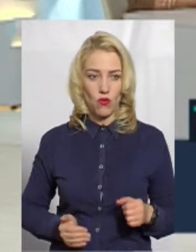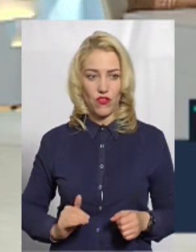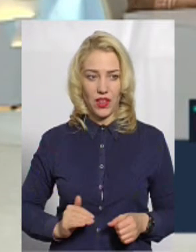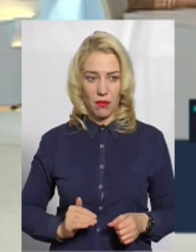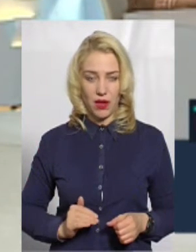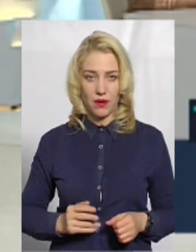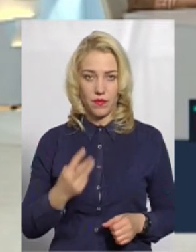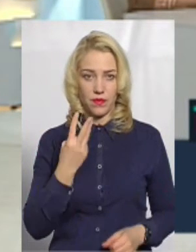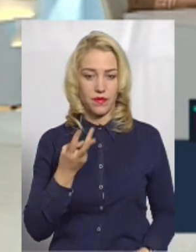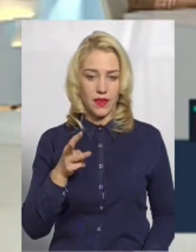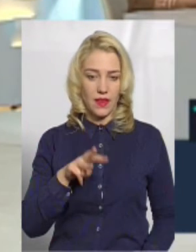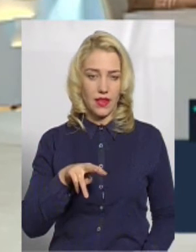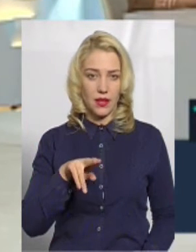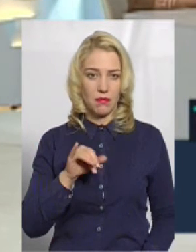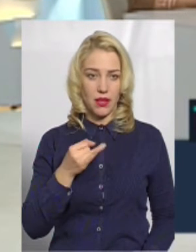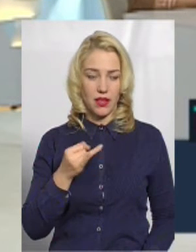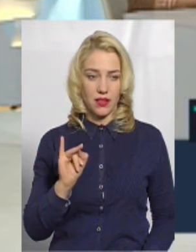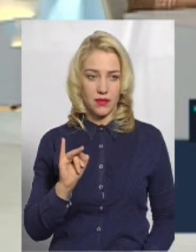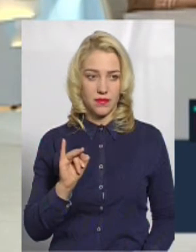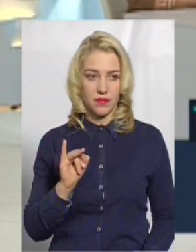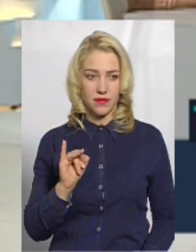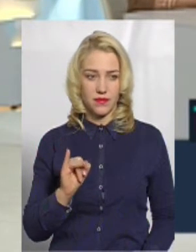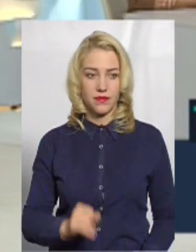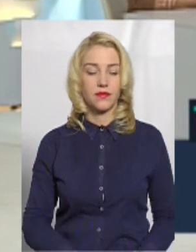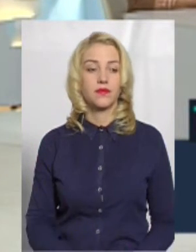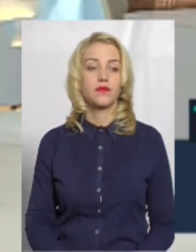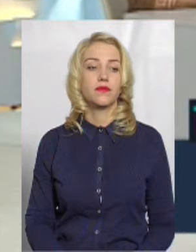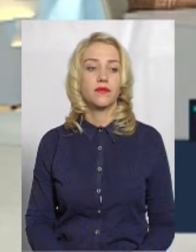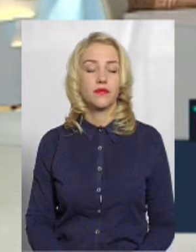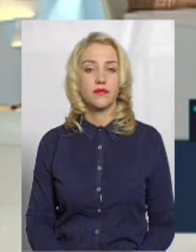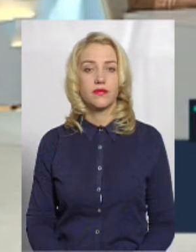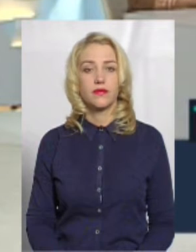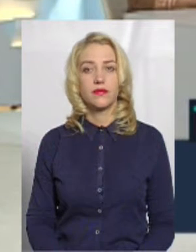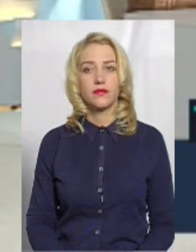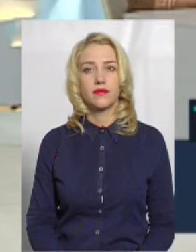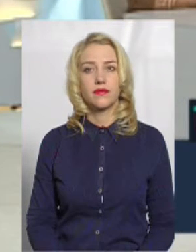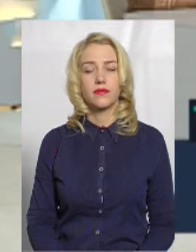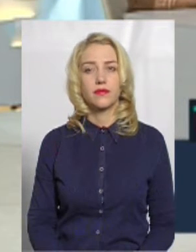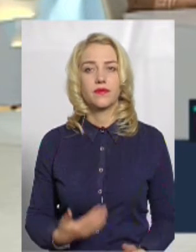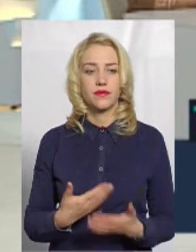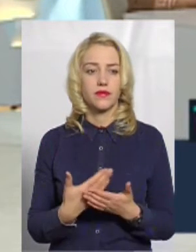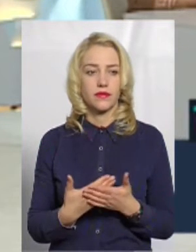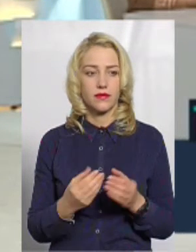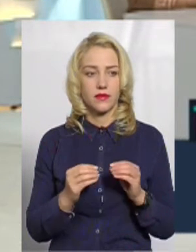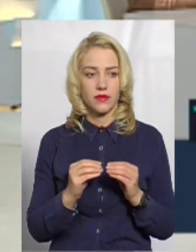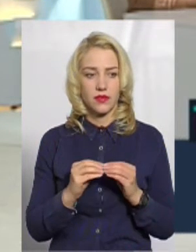Три паї. Три паї. Так. Це майже 10 гектарів.